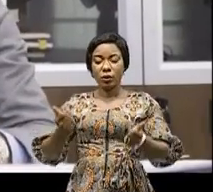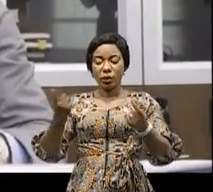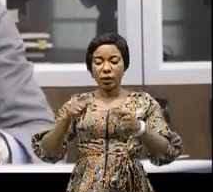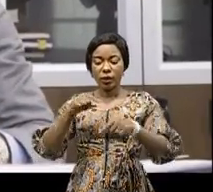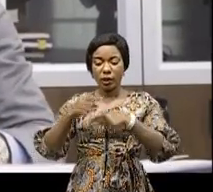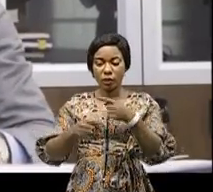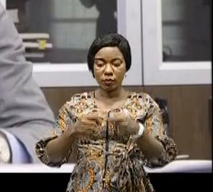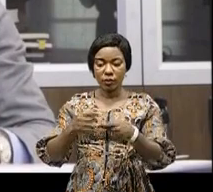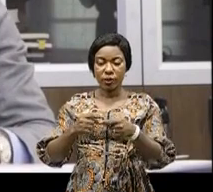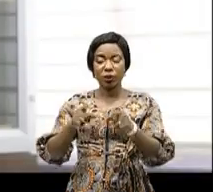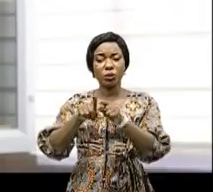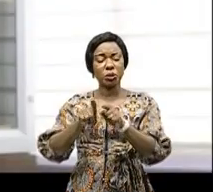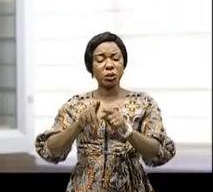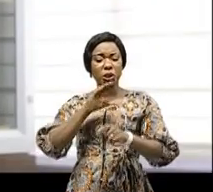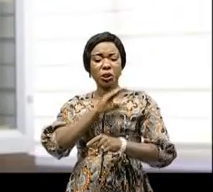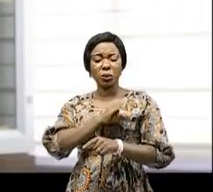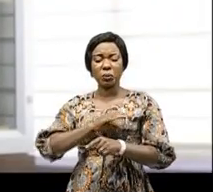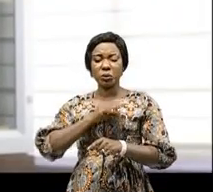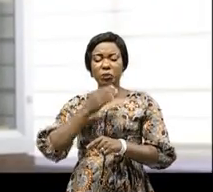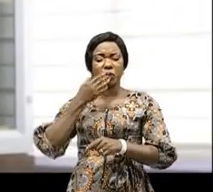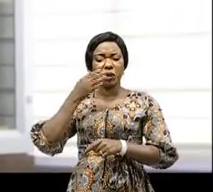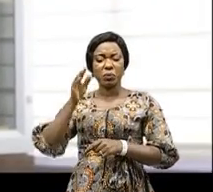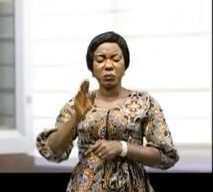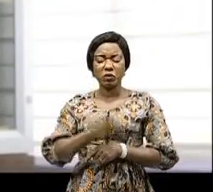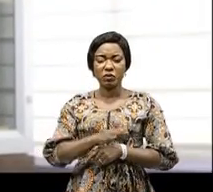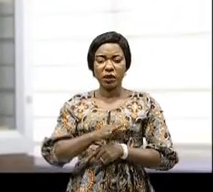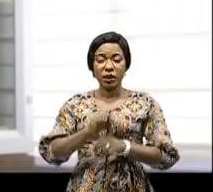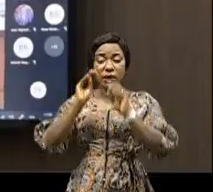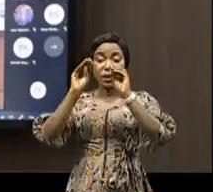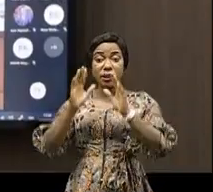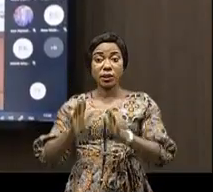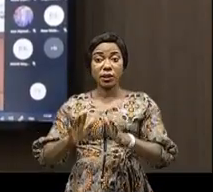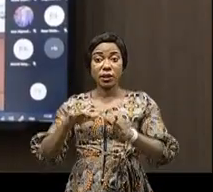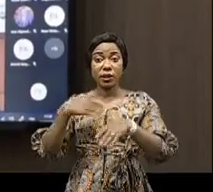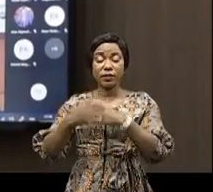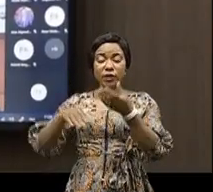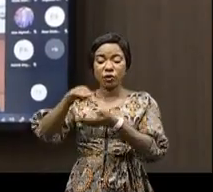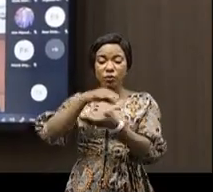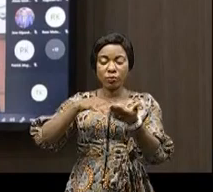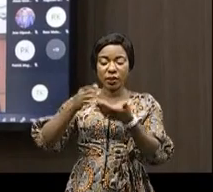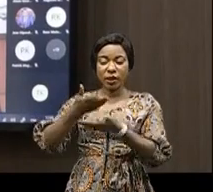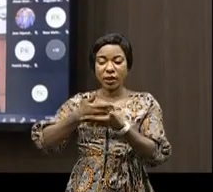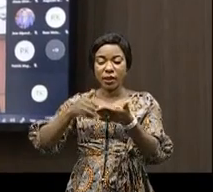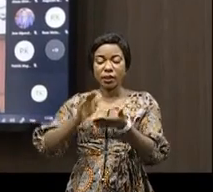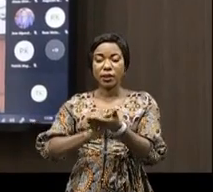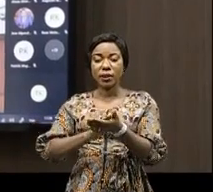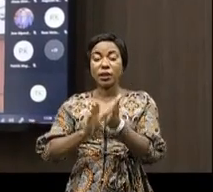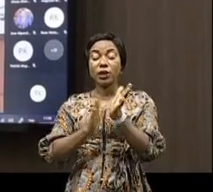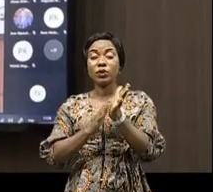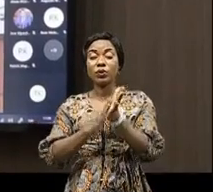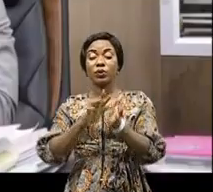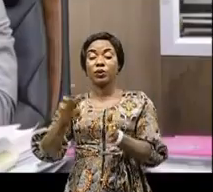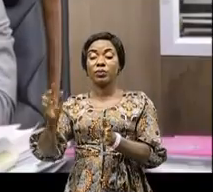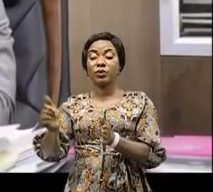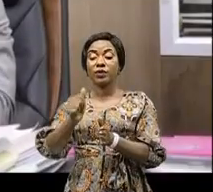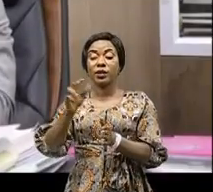il a déploré le caractère illégal de la grève des enseignants qui a voulu sécouer la rentrée scolaire 2021-2022 dans